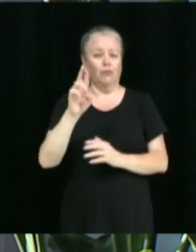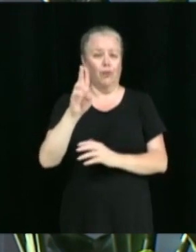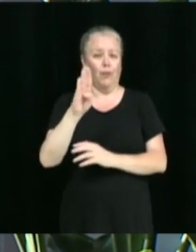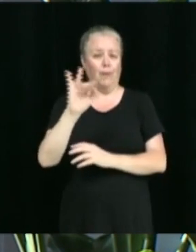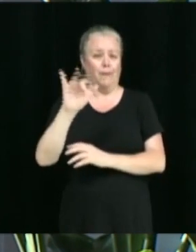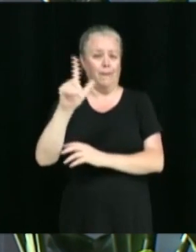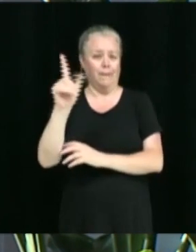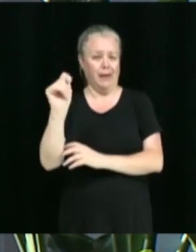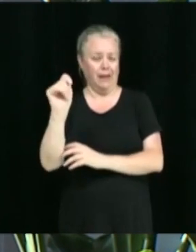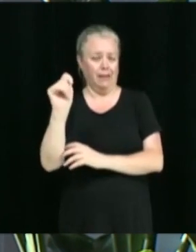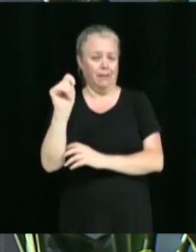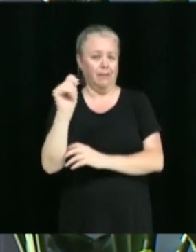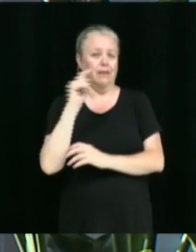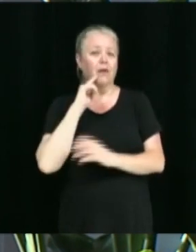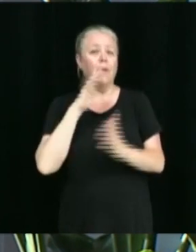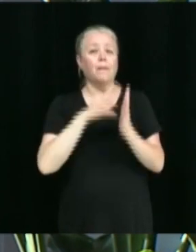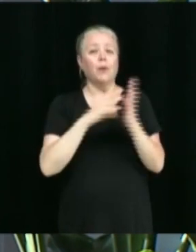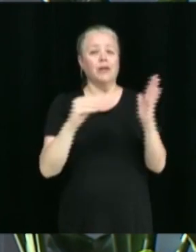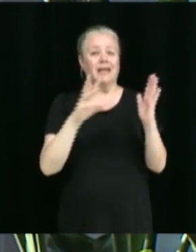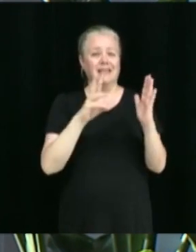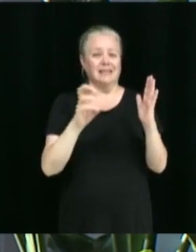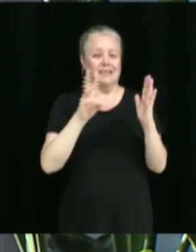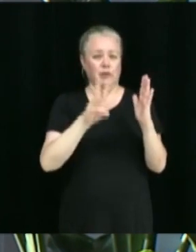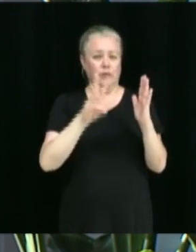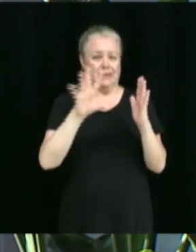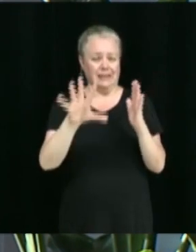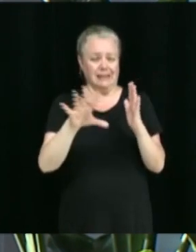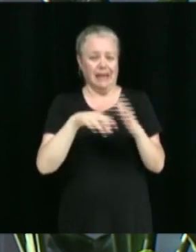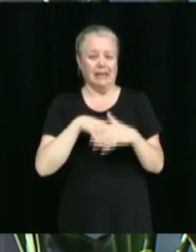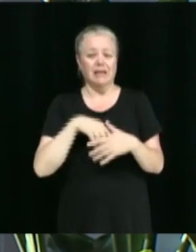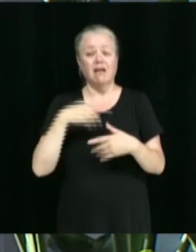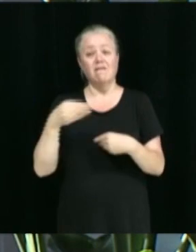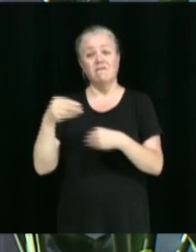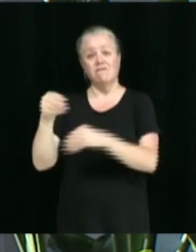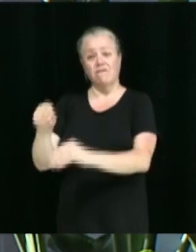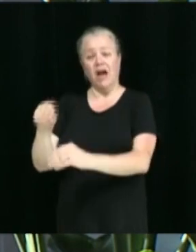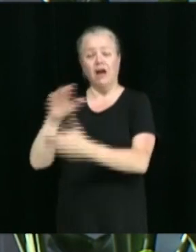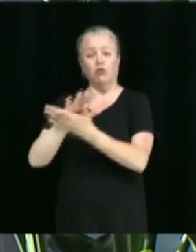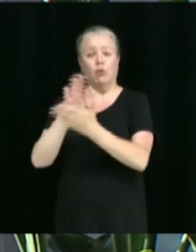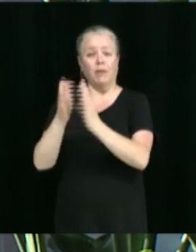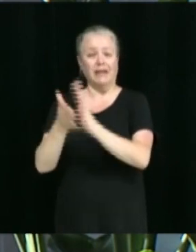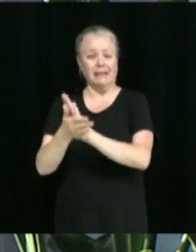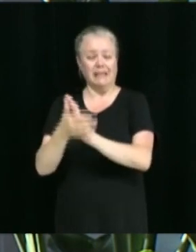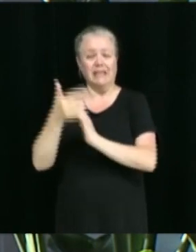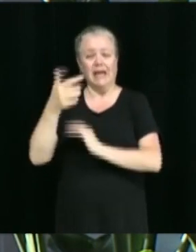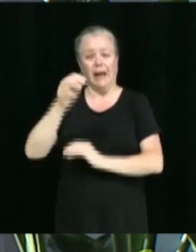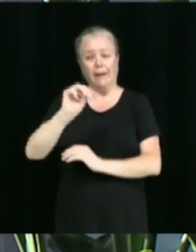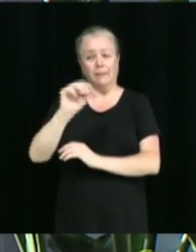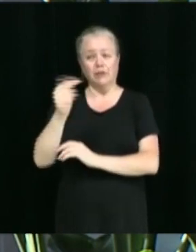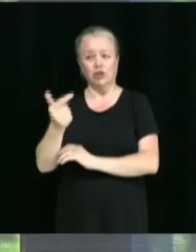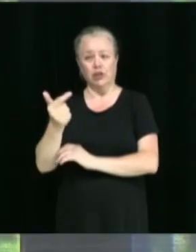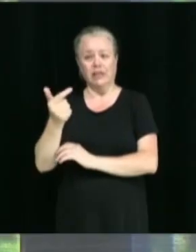125 000 taxes exclues à la compagnie MGC Nettoyage Haute-Pression Inc.